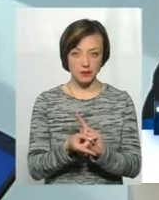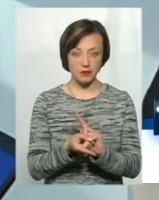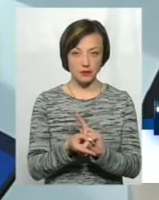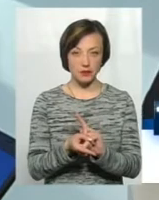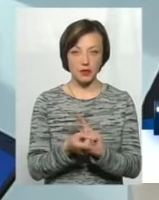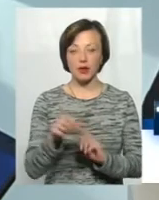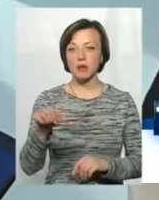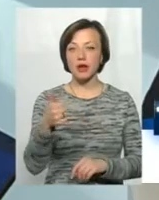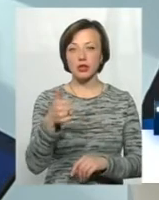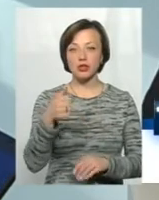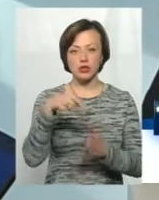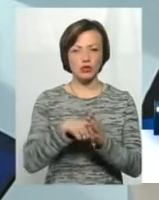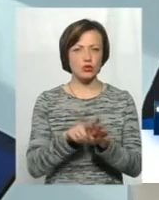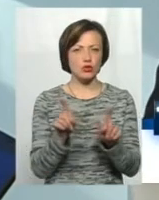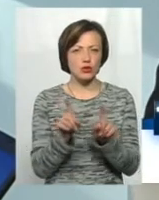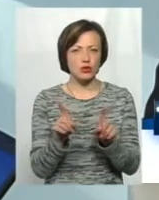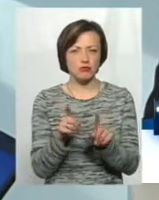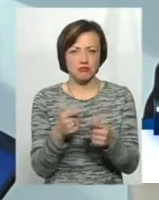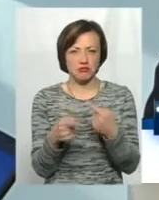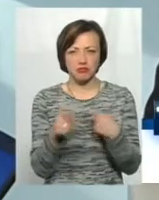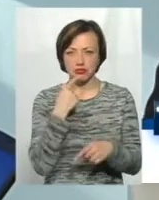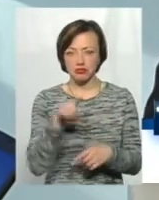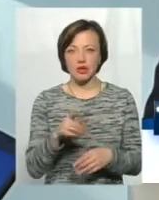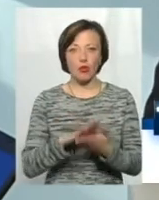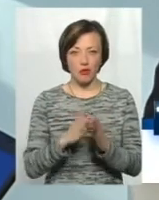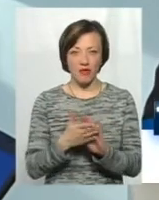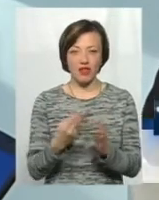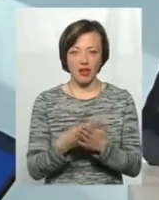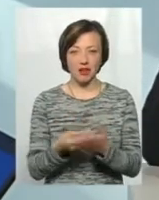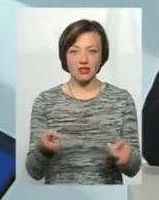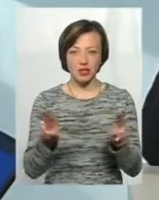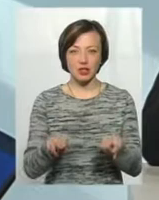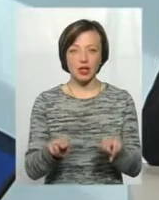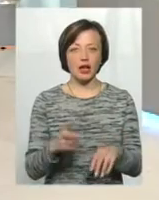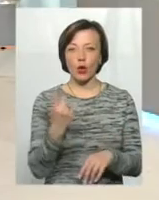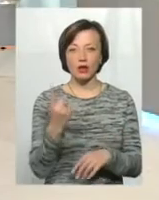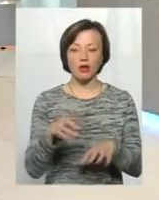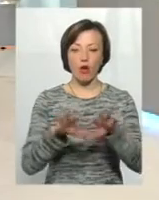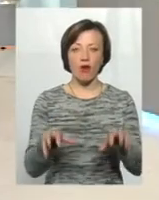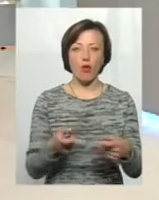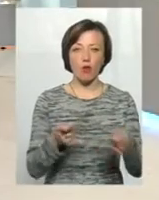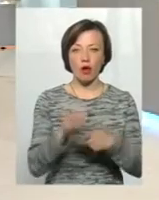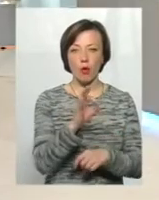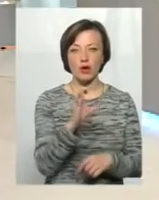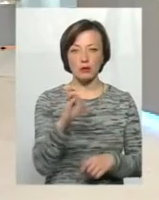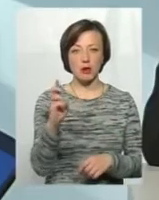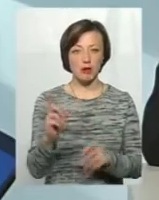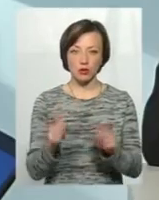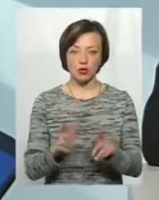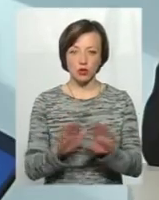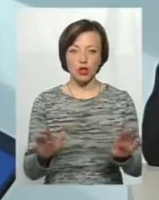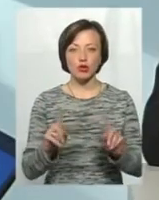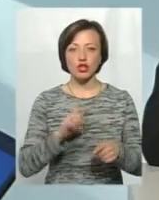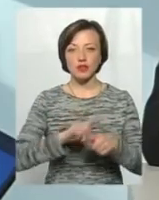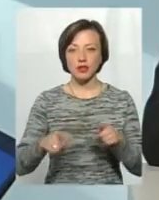це самий перший сигнал, що щось на те відбулося. Тому я думаю, що ні один голова і управитель ОСББ на це не піде. Тому що дуже